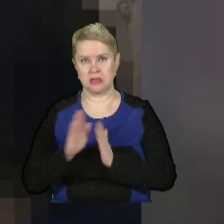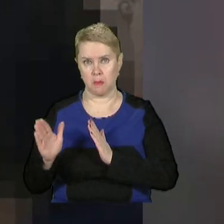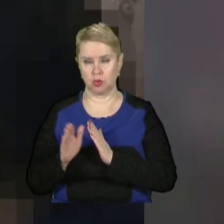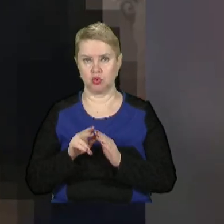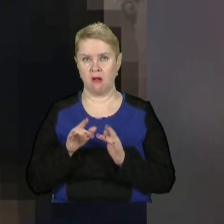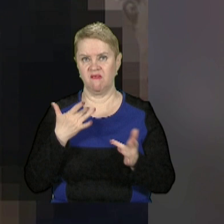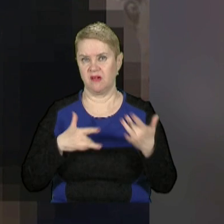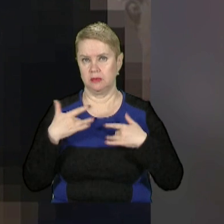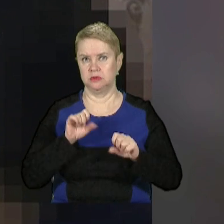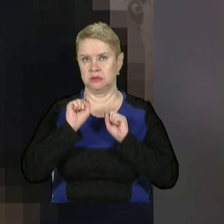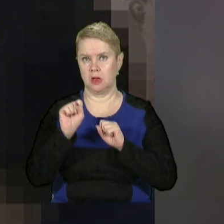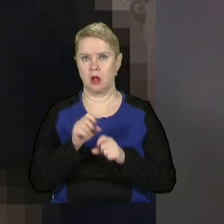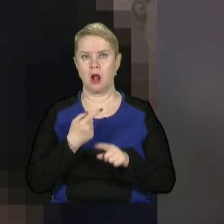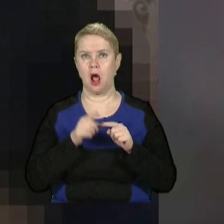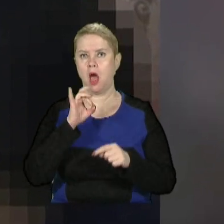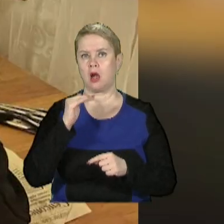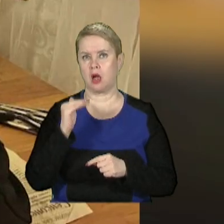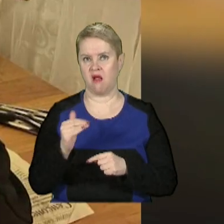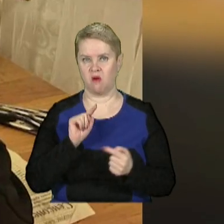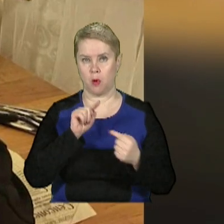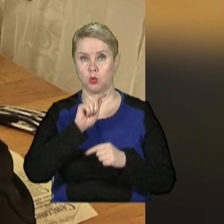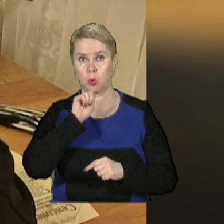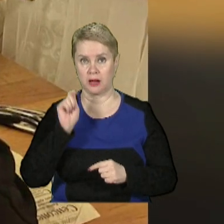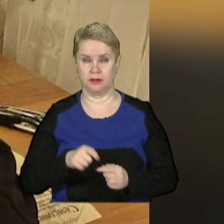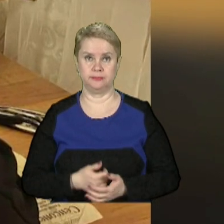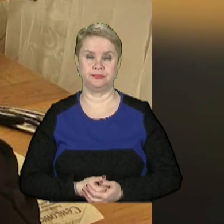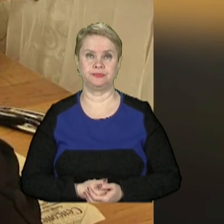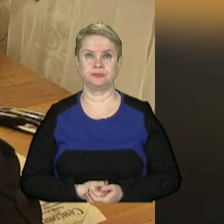виправдовував збройну агресію РФ проти України.